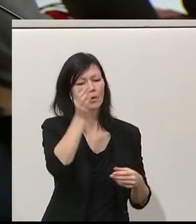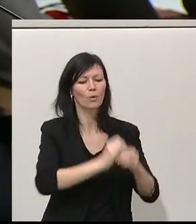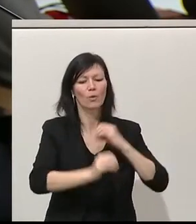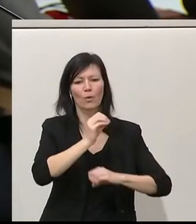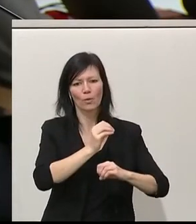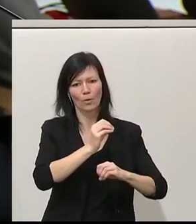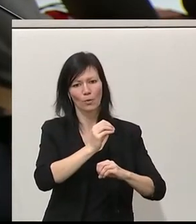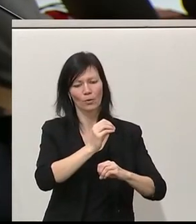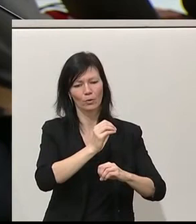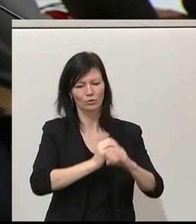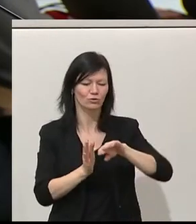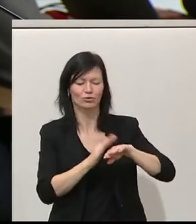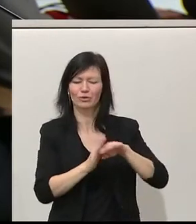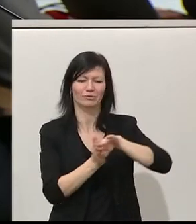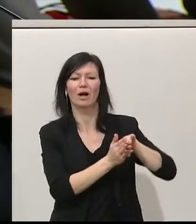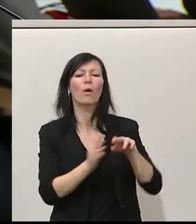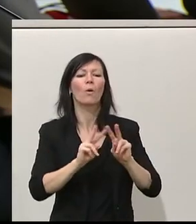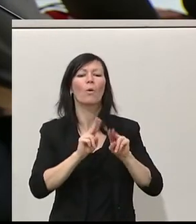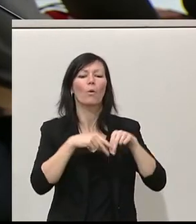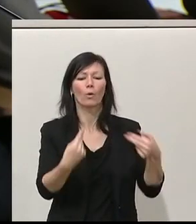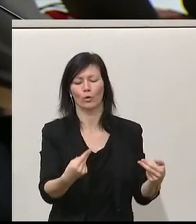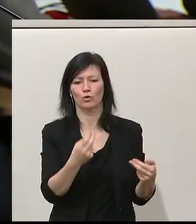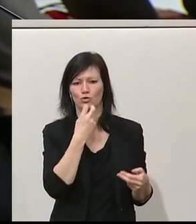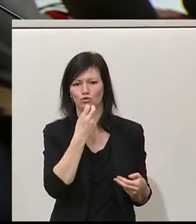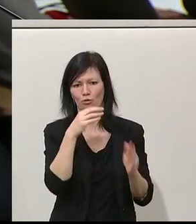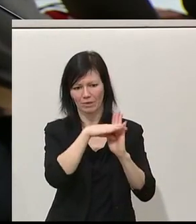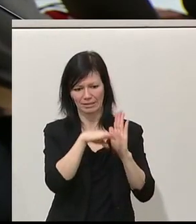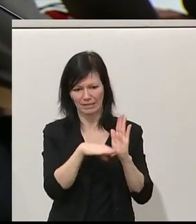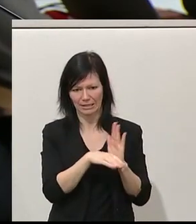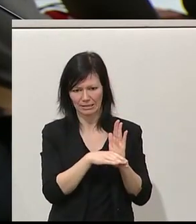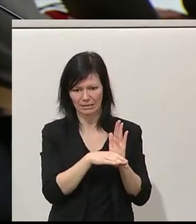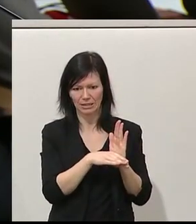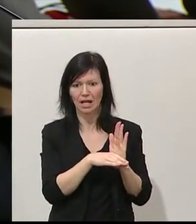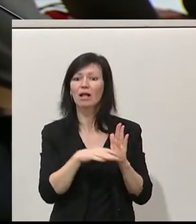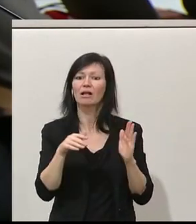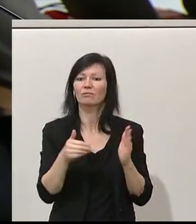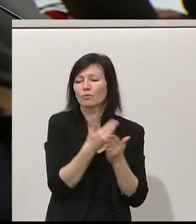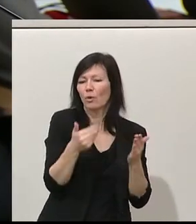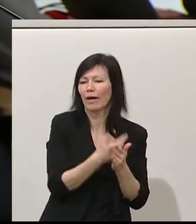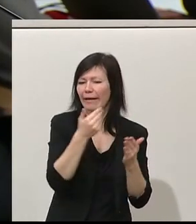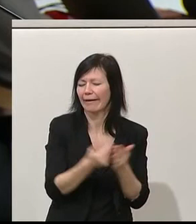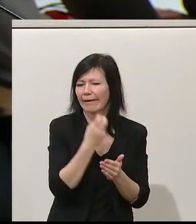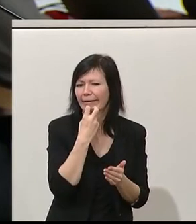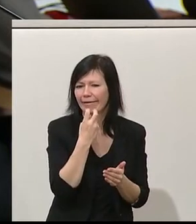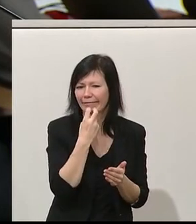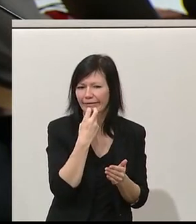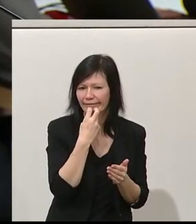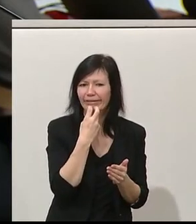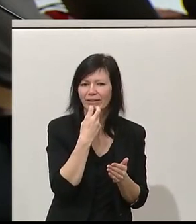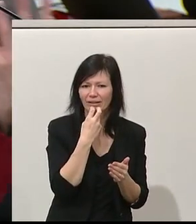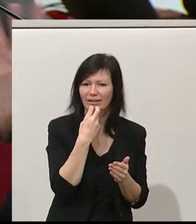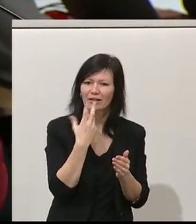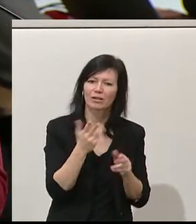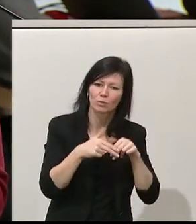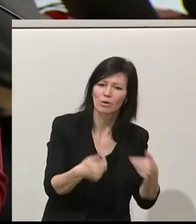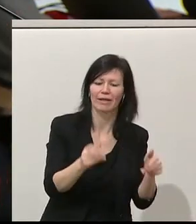sein, der Ausbau der erneuerbaren Energien. Wir starten hier in Österreich von einem guten Stadium, aber wir haben viel vor uns.